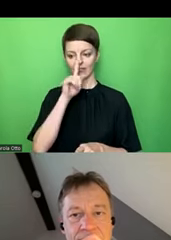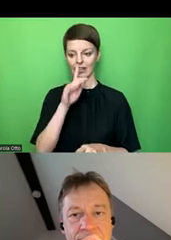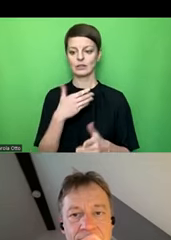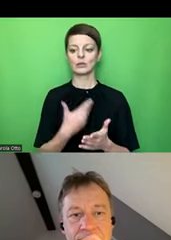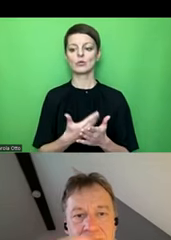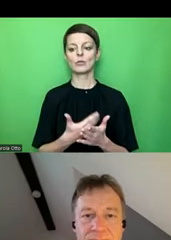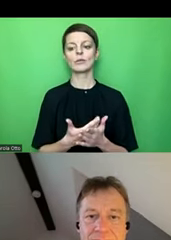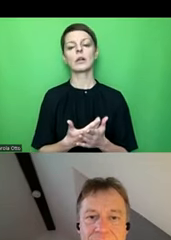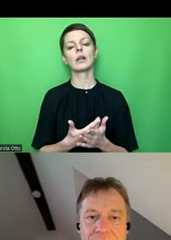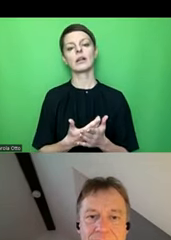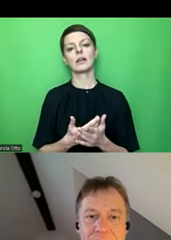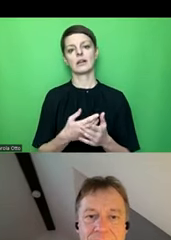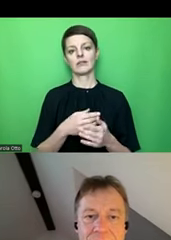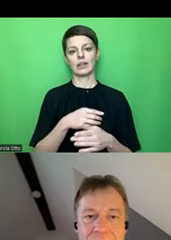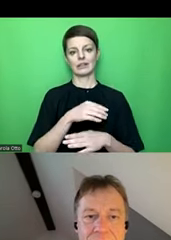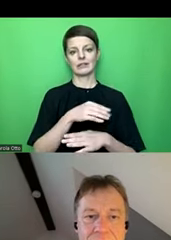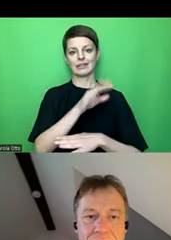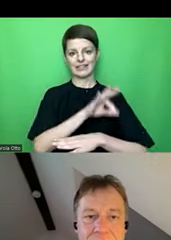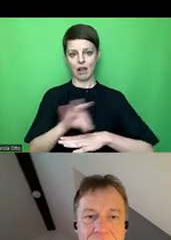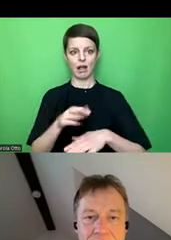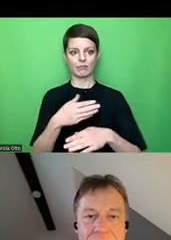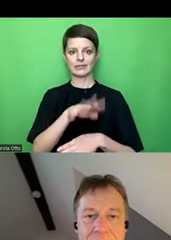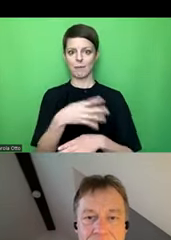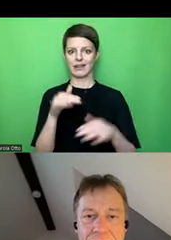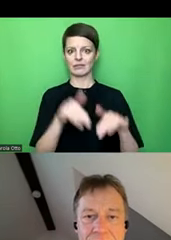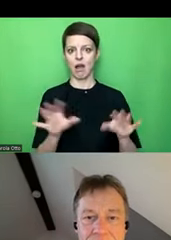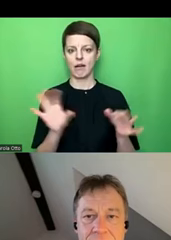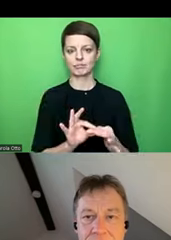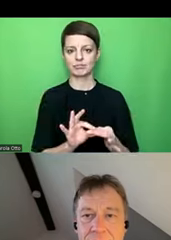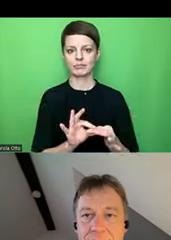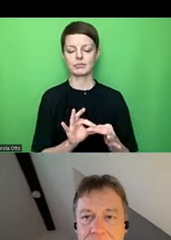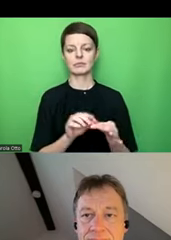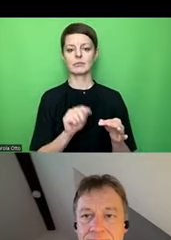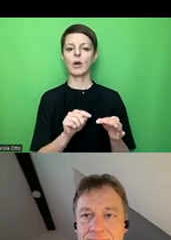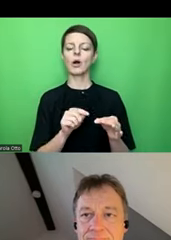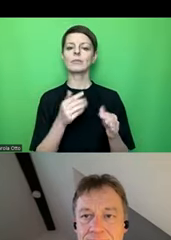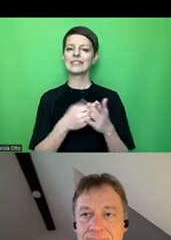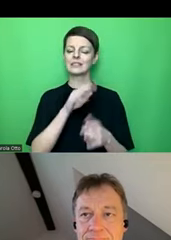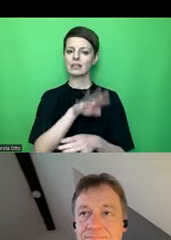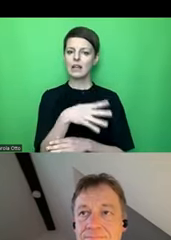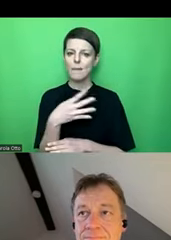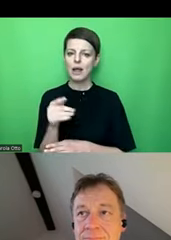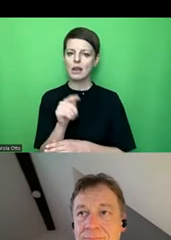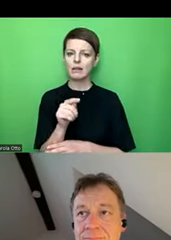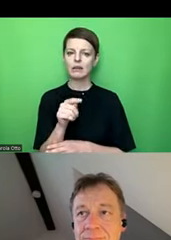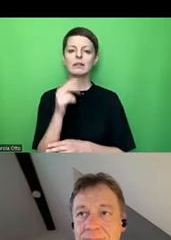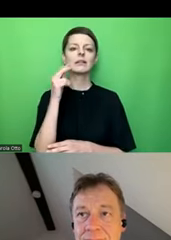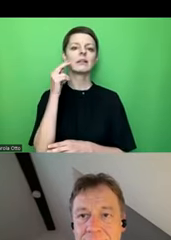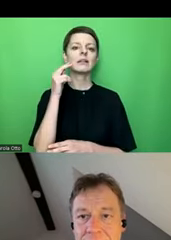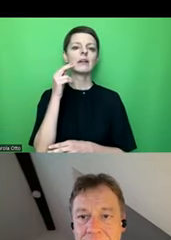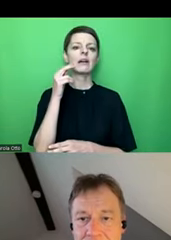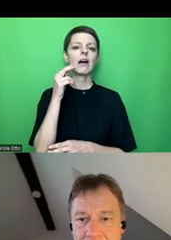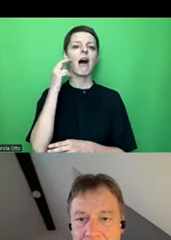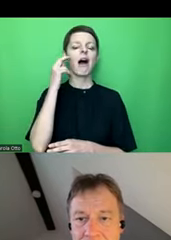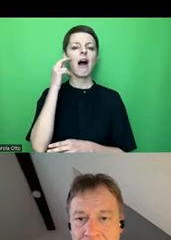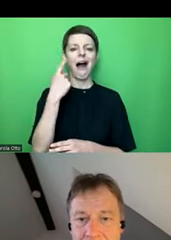zu einem Diagramm natürlich eine Tabelle steht, ob dann nicht theoretisch diese Tabelle als Alttext ausreichen